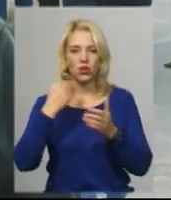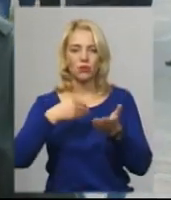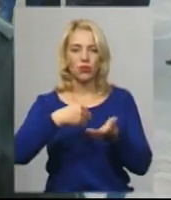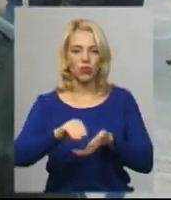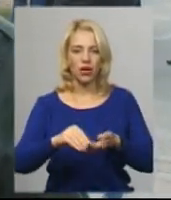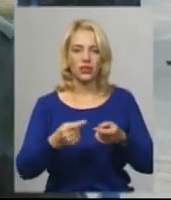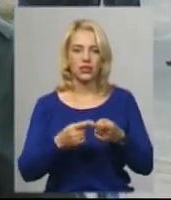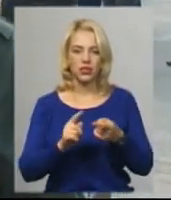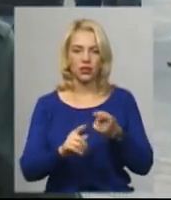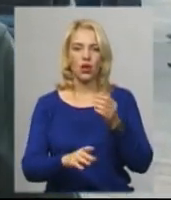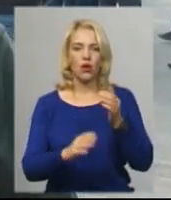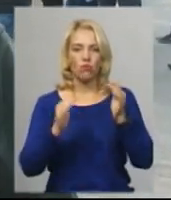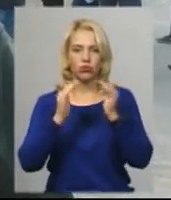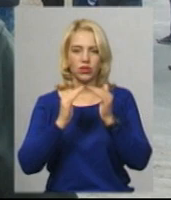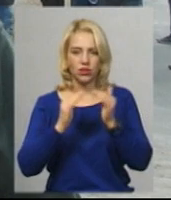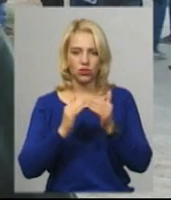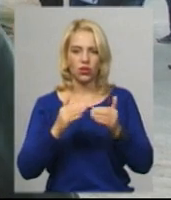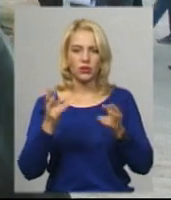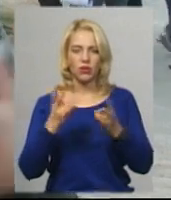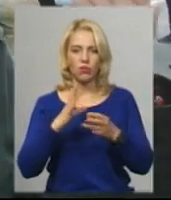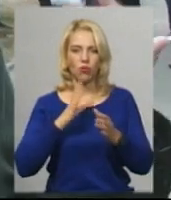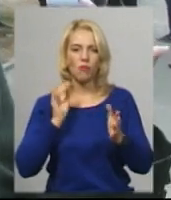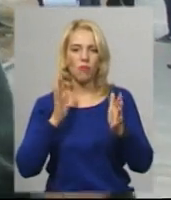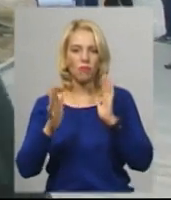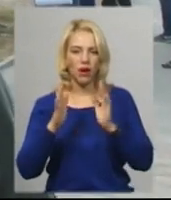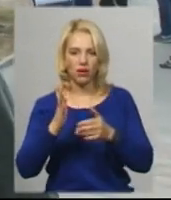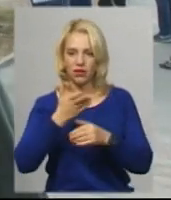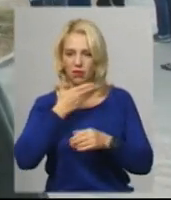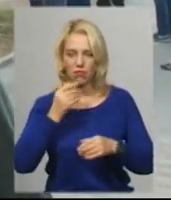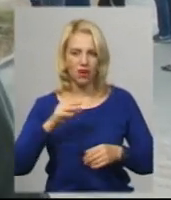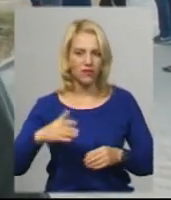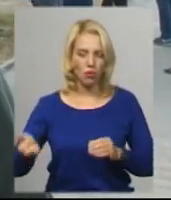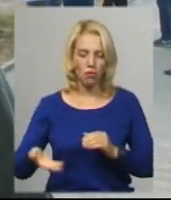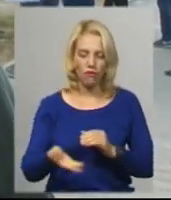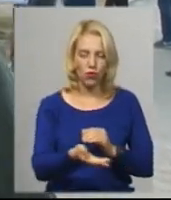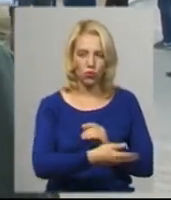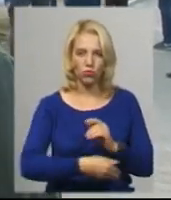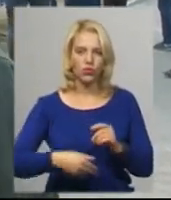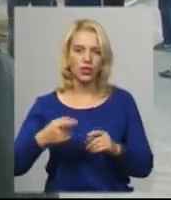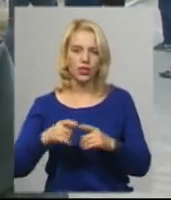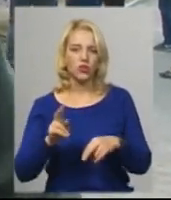парк. Ми вже тут проживаємо рік. Ні парку, все повирубували. І стройка.